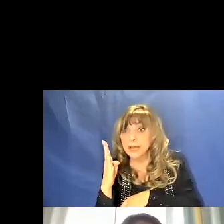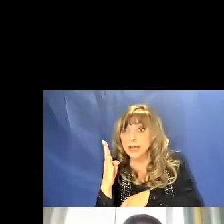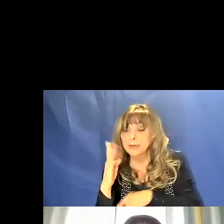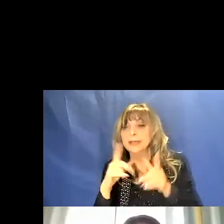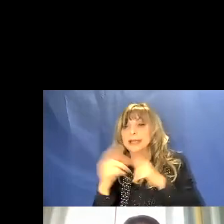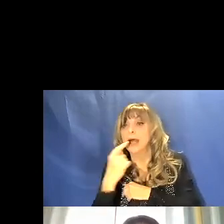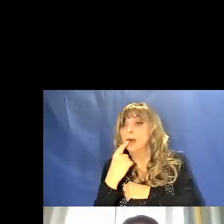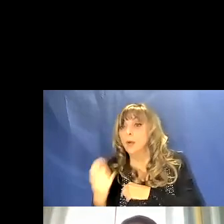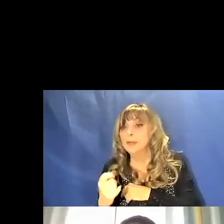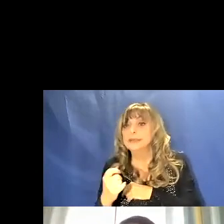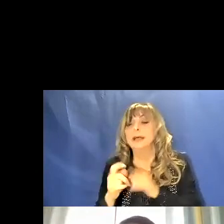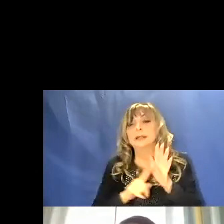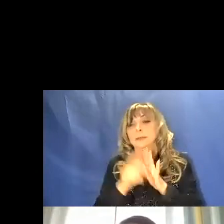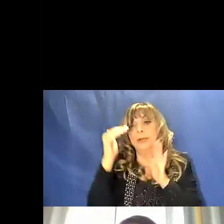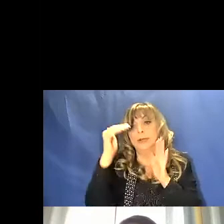rossa.